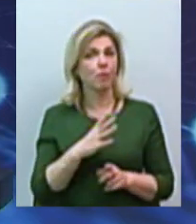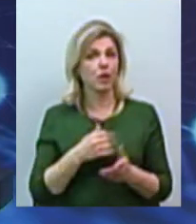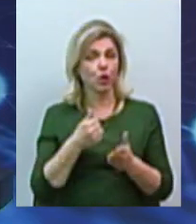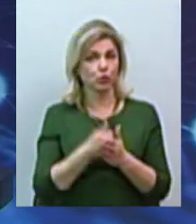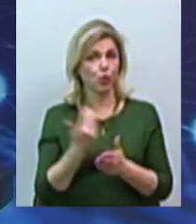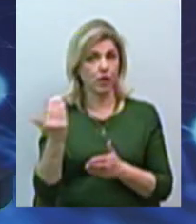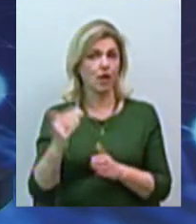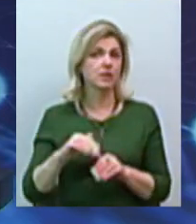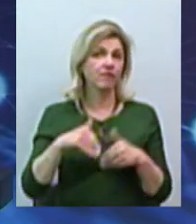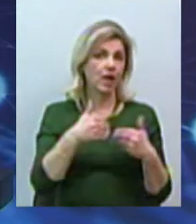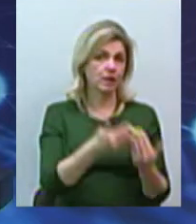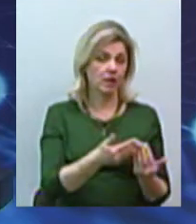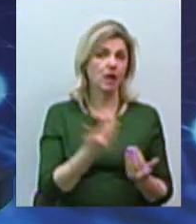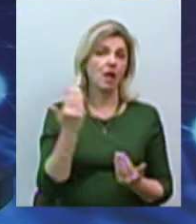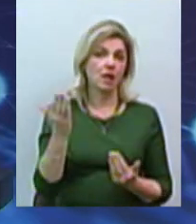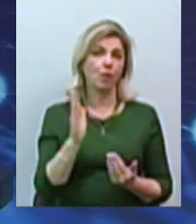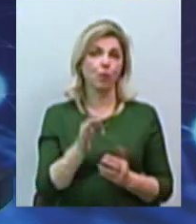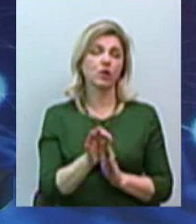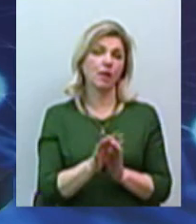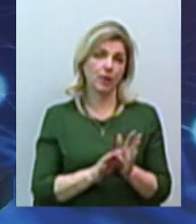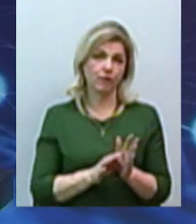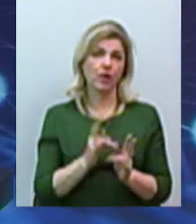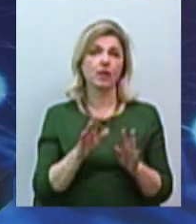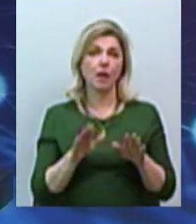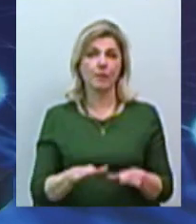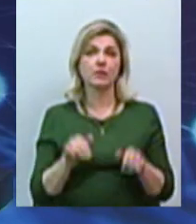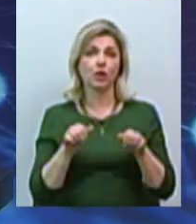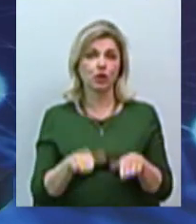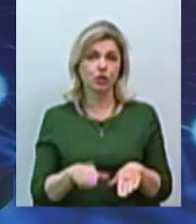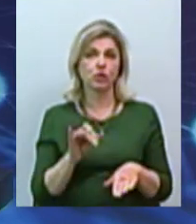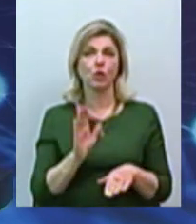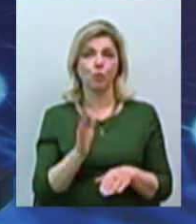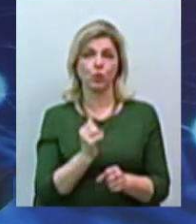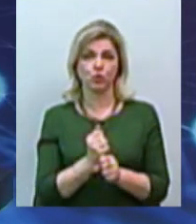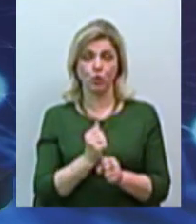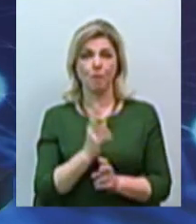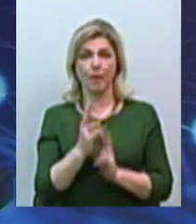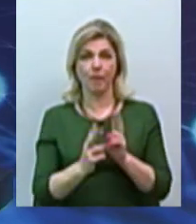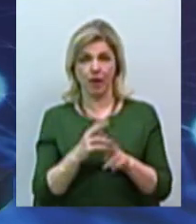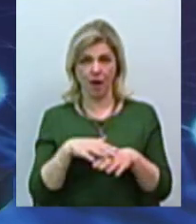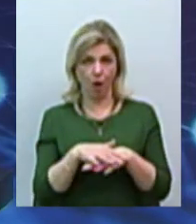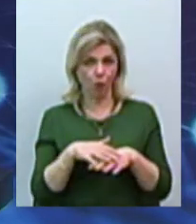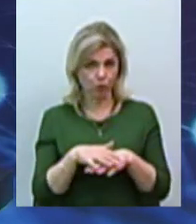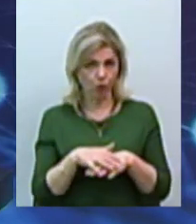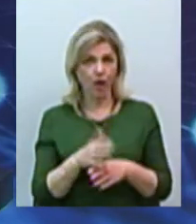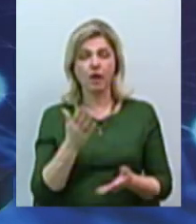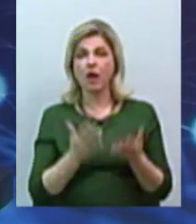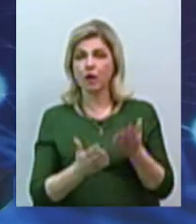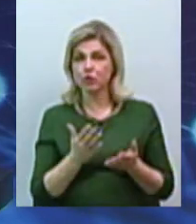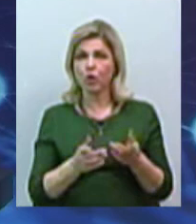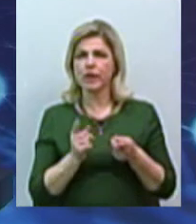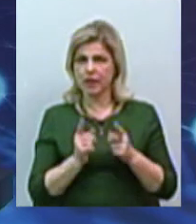звернення, їх будуть терміново, ну, і на місці вирішено, і буде зроблено перерахунок. Тобто, якщо